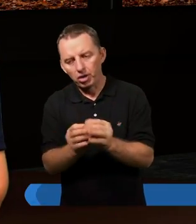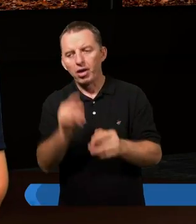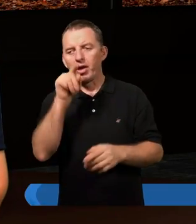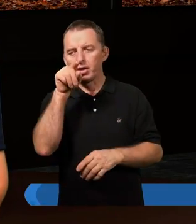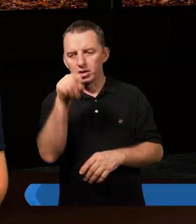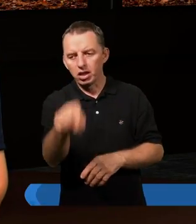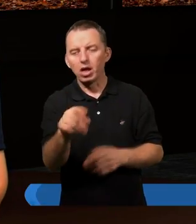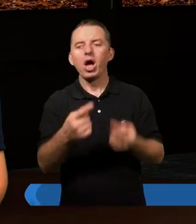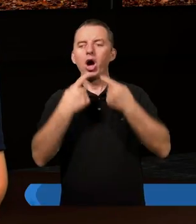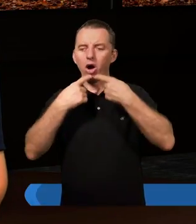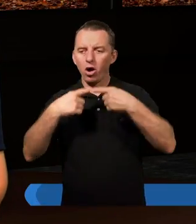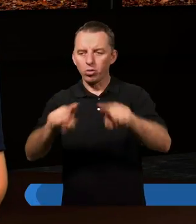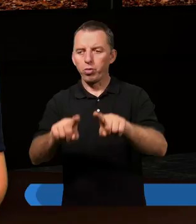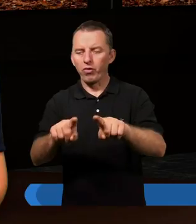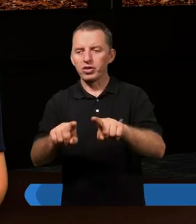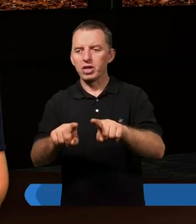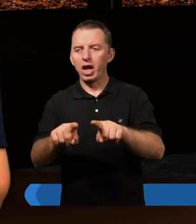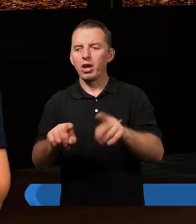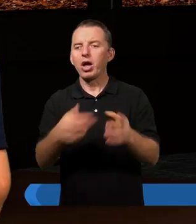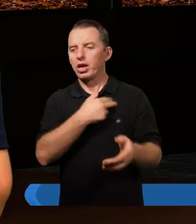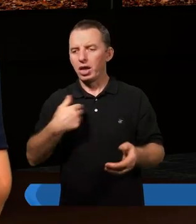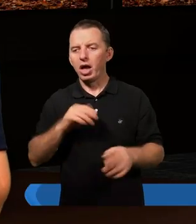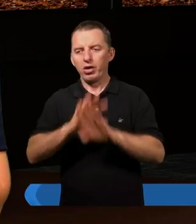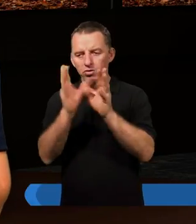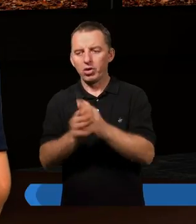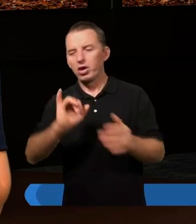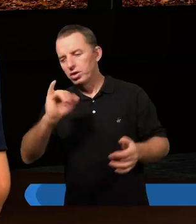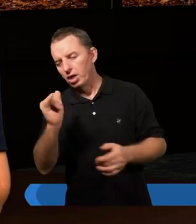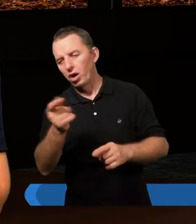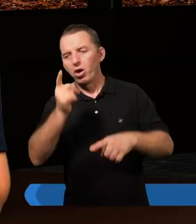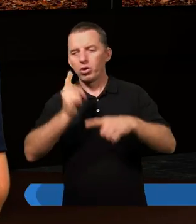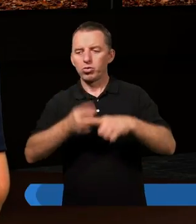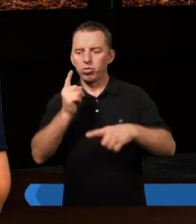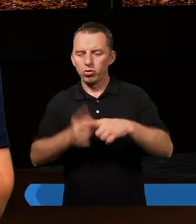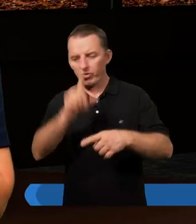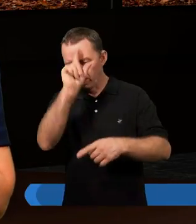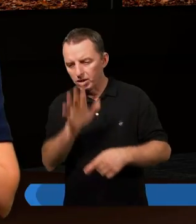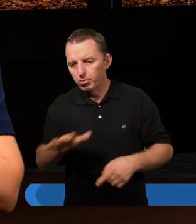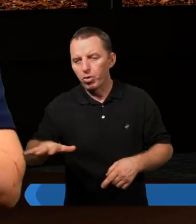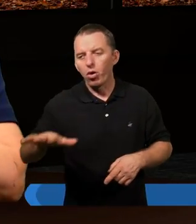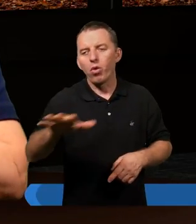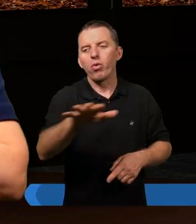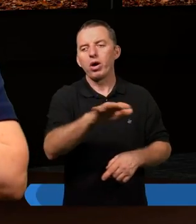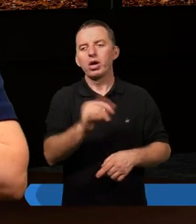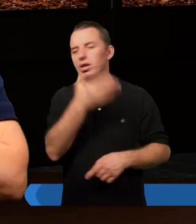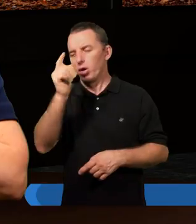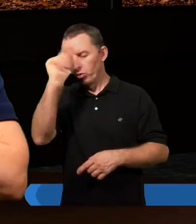niezwykła odpowiedzialność nas wszystkich, jako członków społeczności. Nie ma ludzi